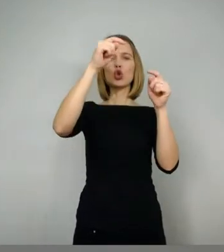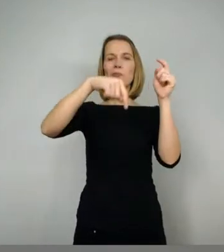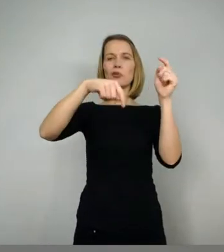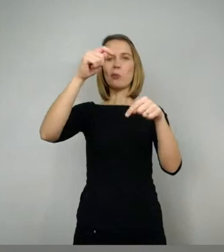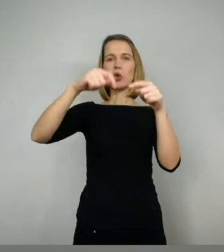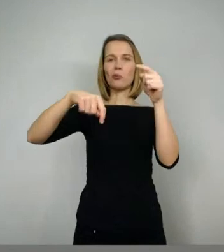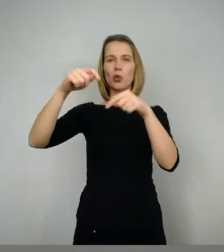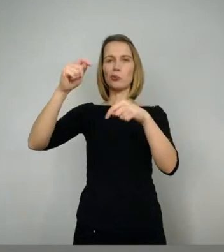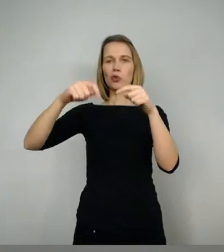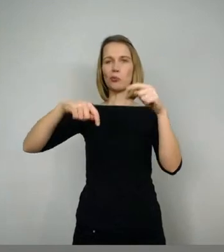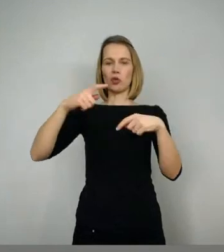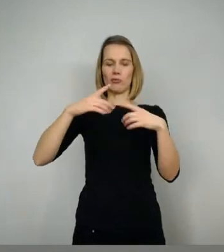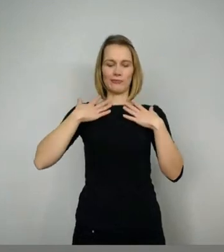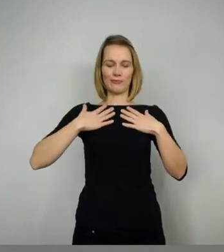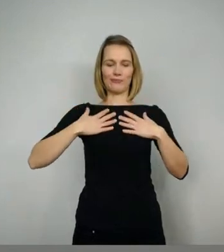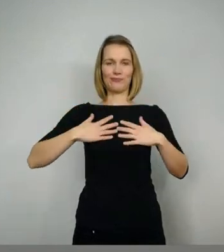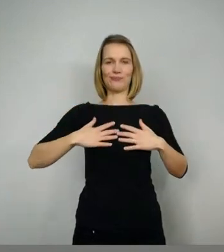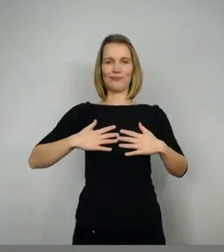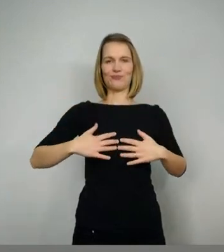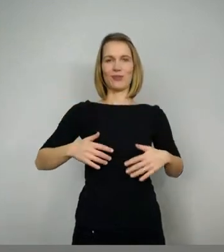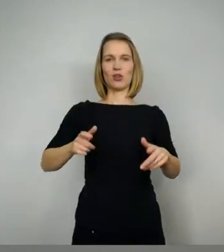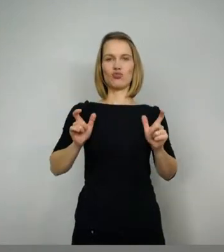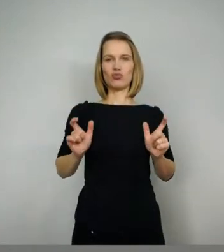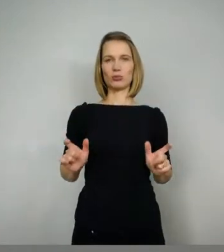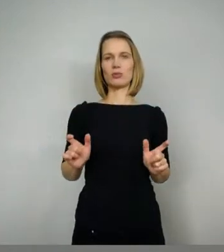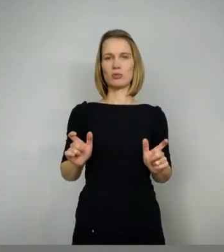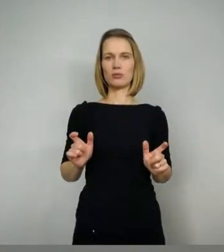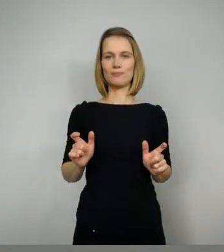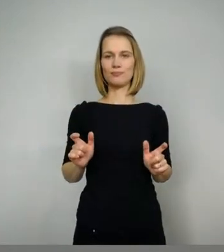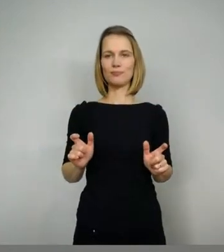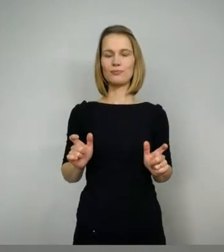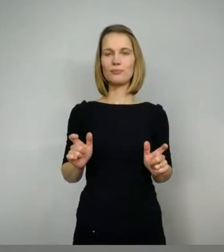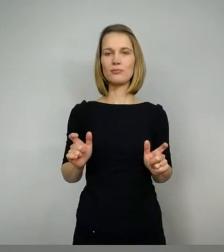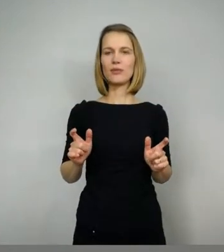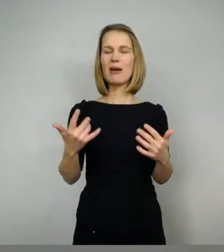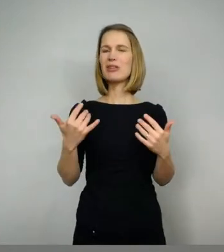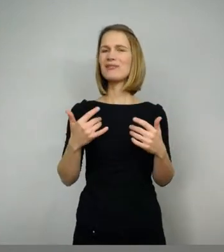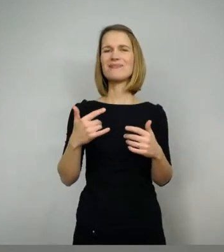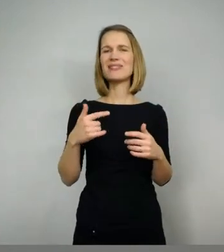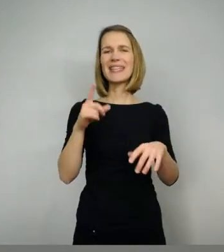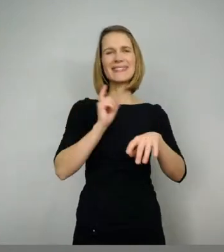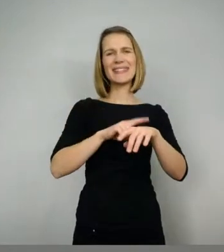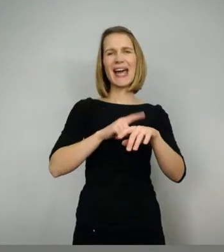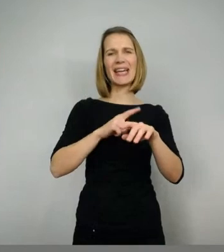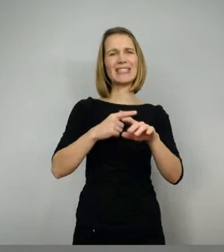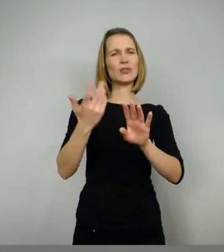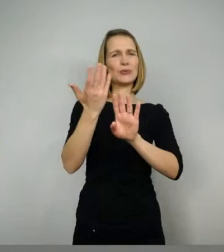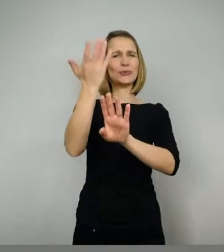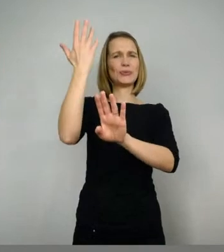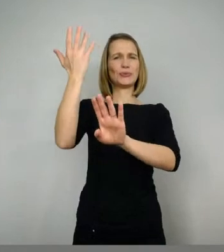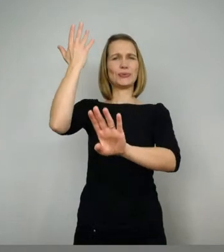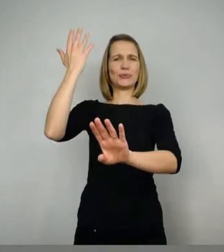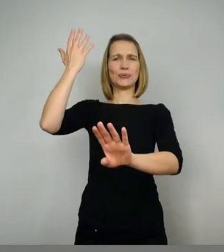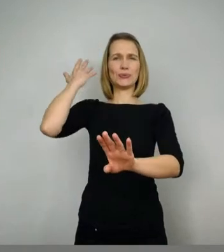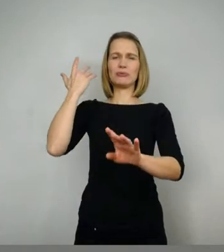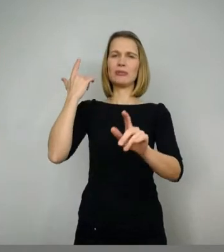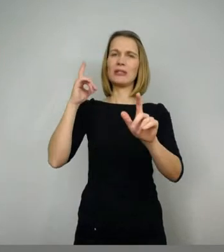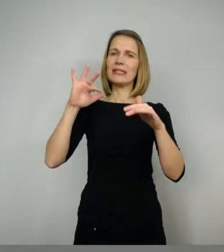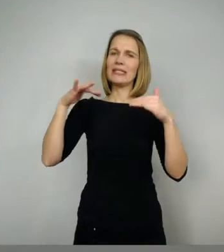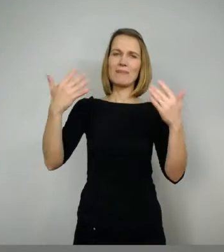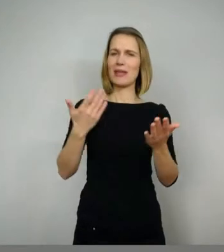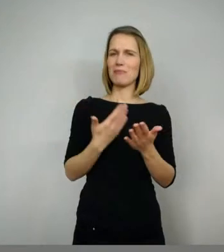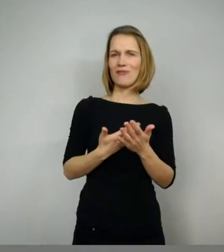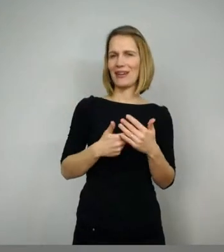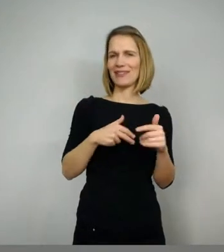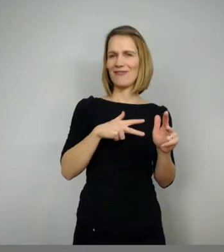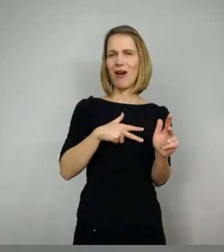unverwundbar. Nee, also da geht das auch einfach zu weit zurück. Da haben wir nicht wirklich genug Quellen dafür einfach. Genau, also